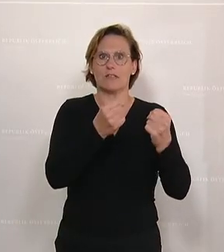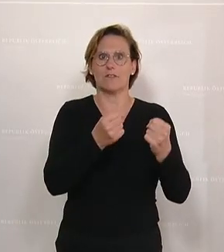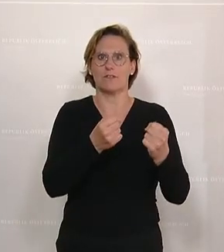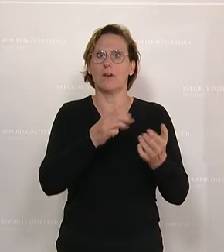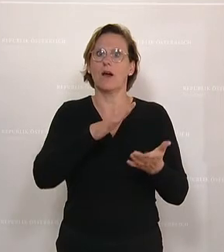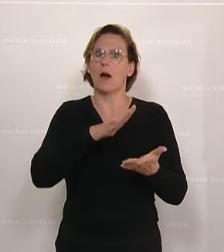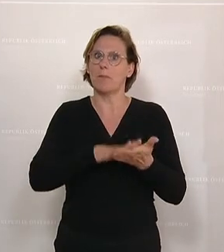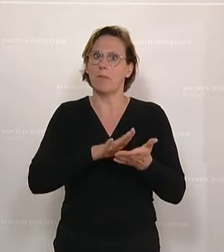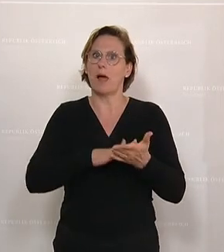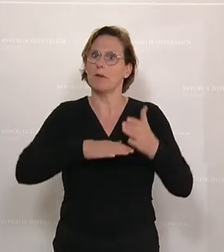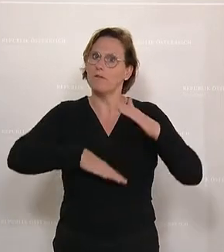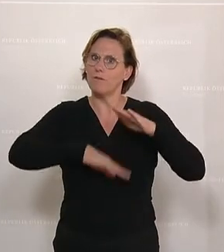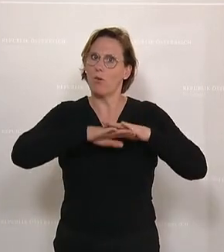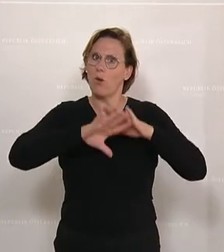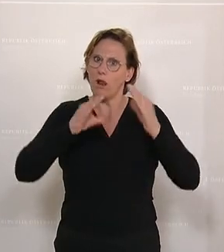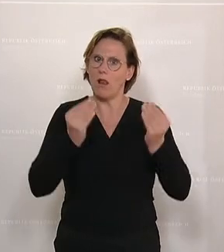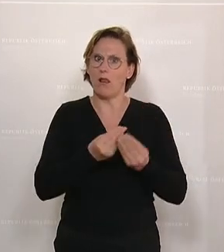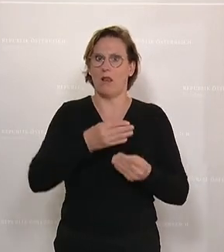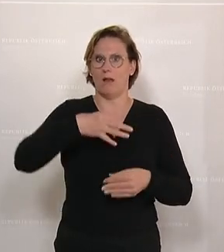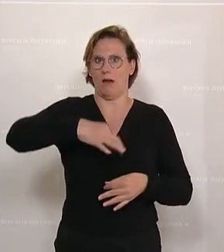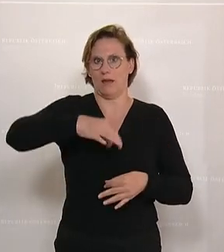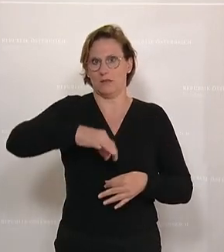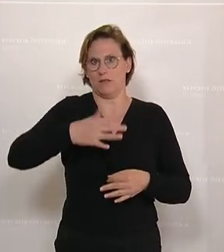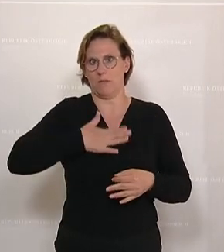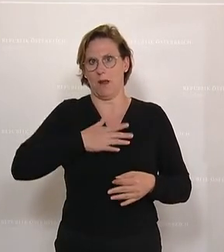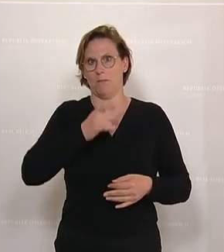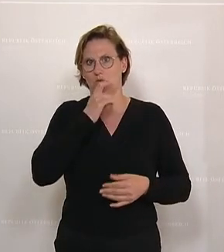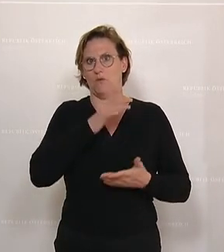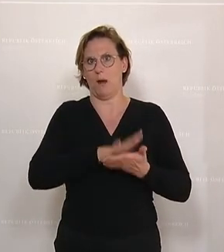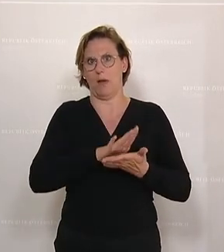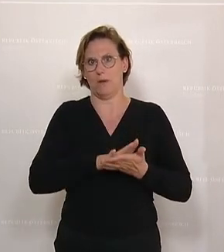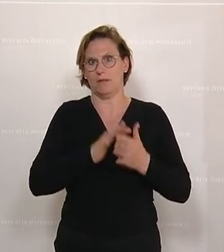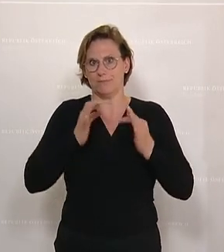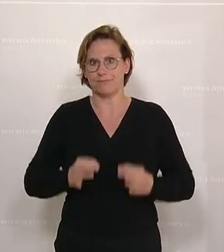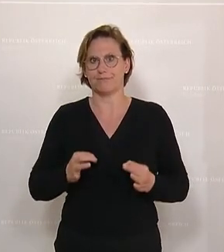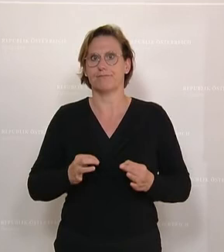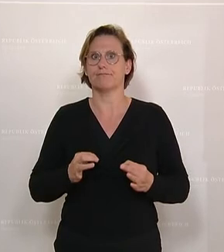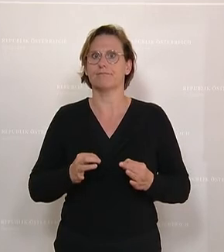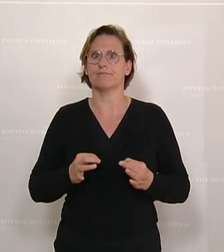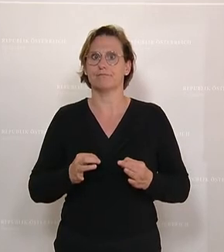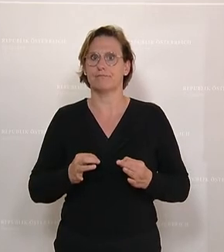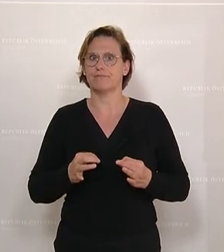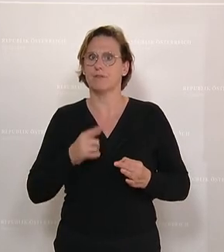bleibe aber vollumfänglich Rechtsanwältin. Und das ist gut. Das ist eine Möglichkeit.